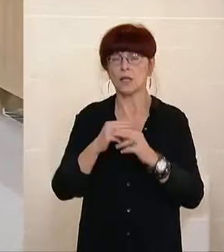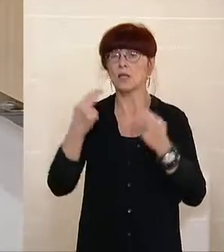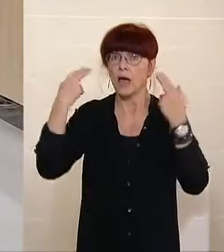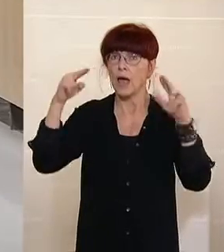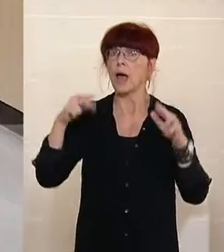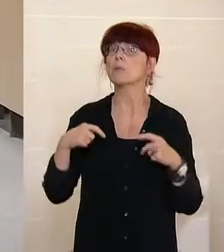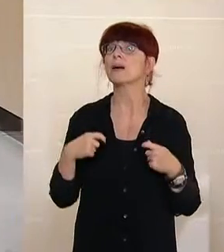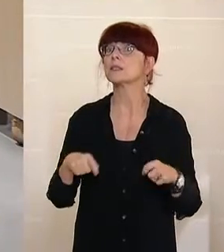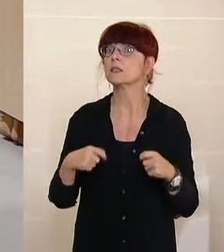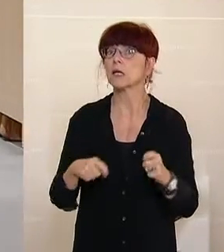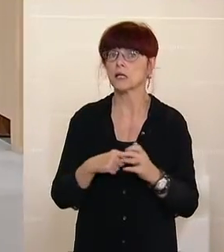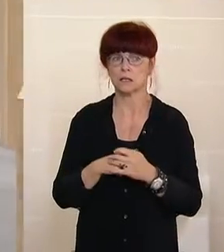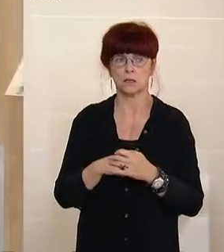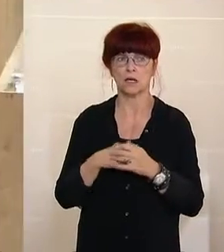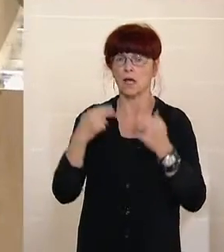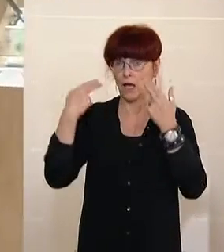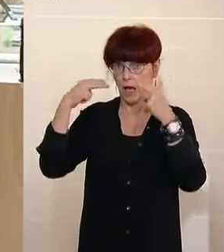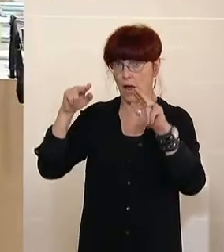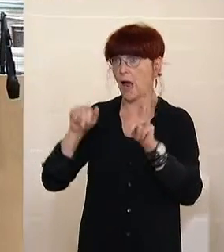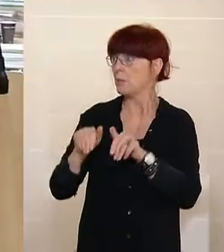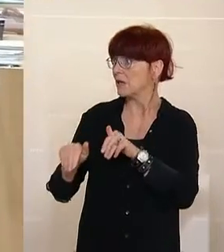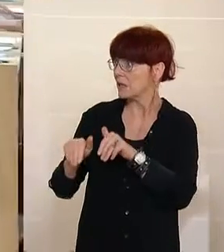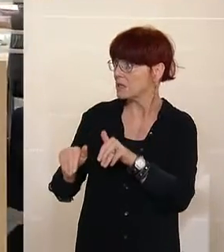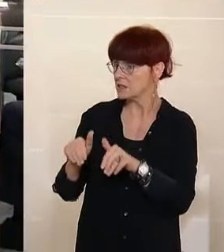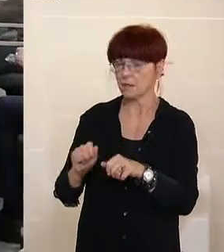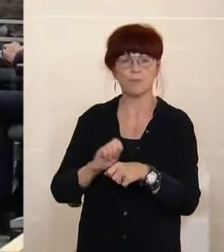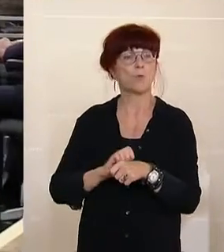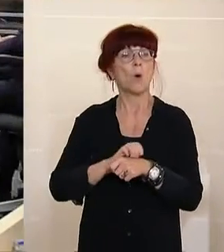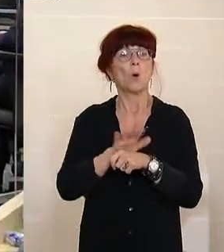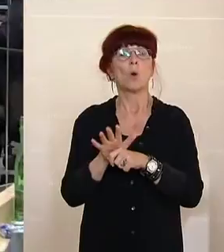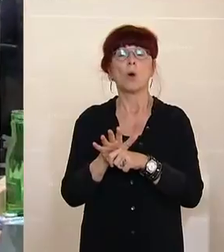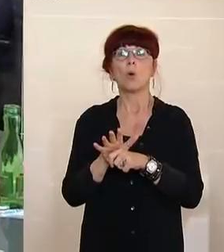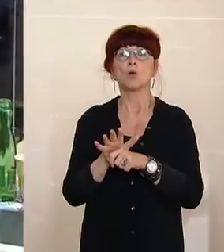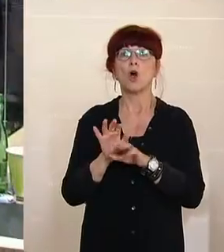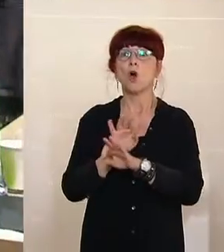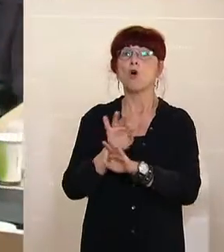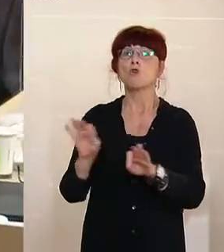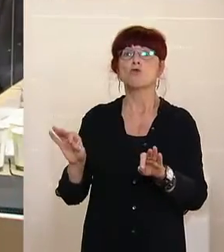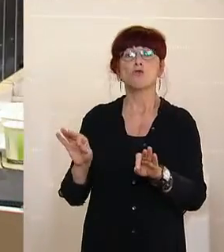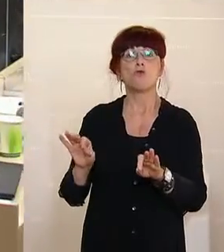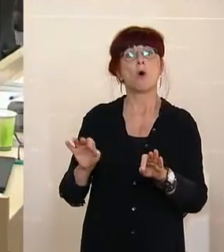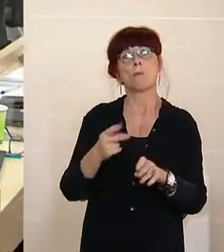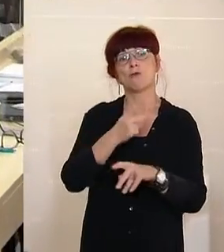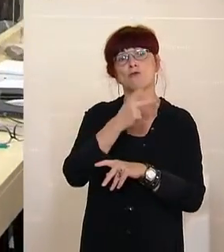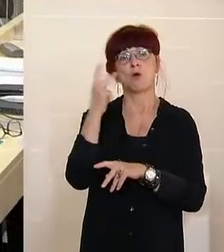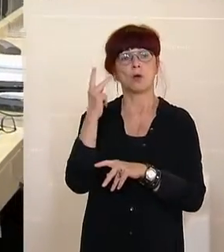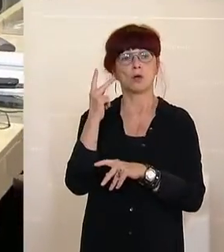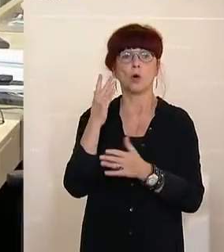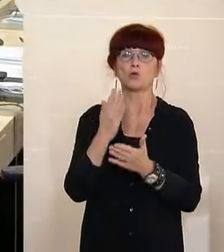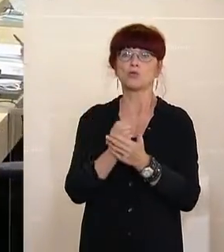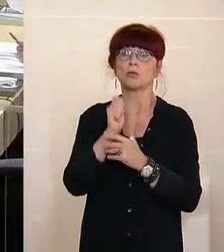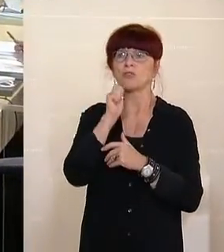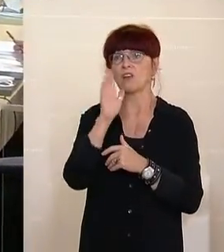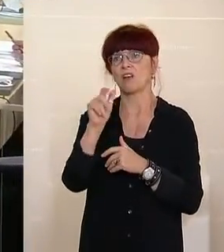Und die vorerst letzte gemeldete Rednerin ist von der SPÖ und jetzt an Bord Ruth Becher. ... in der Zwischenzeit Alltag